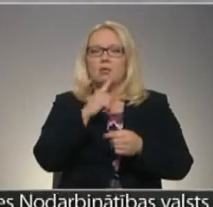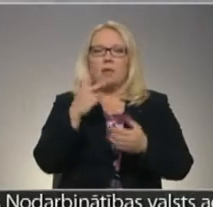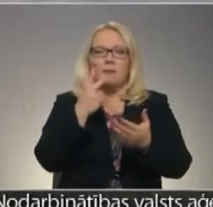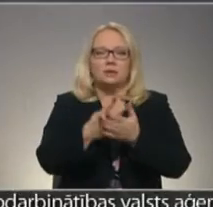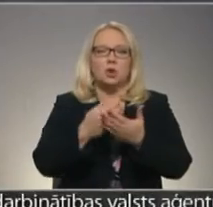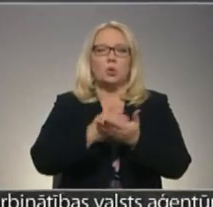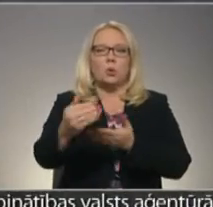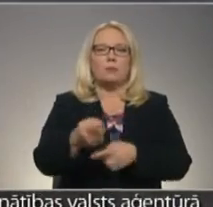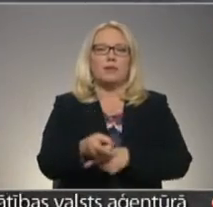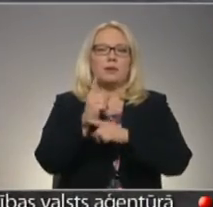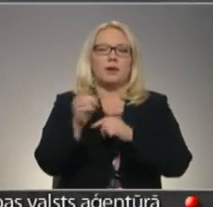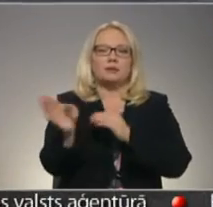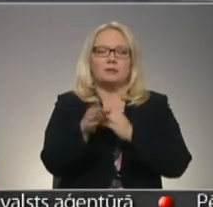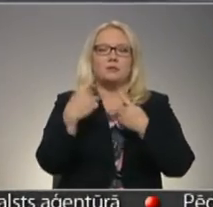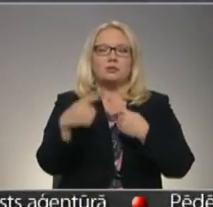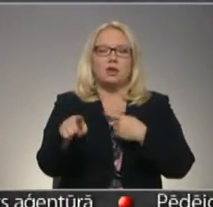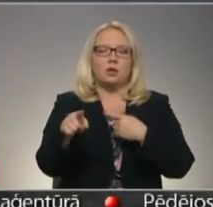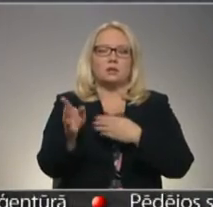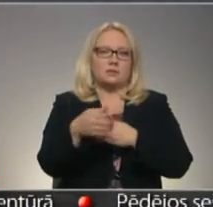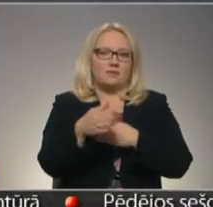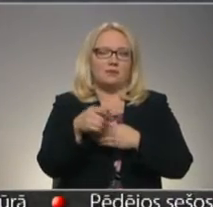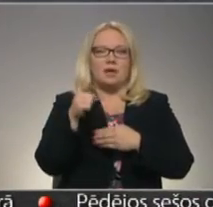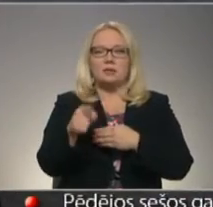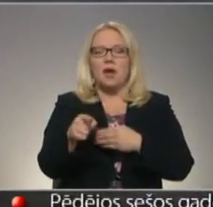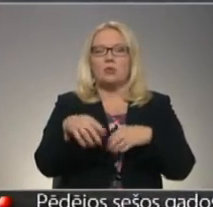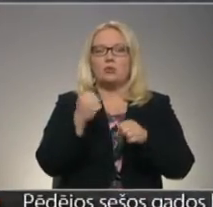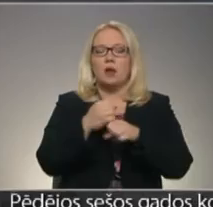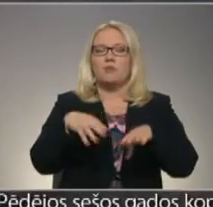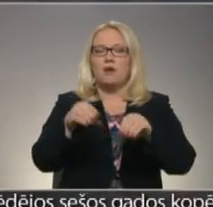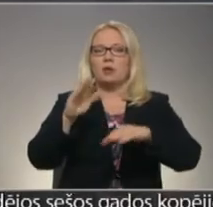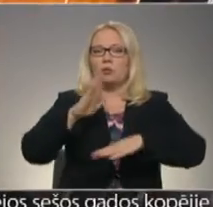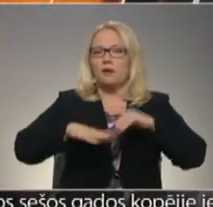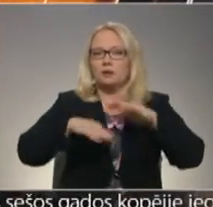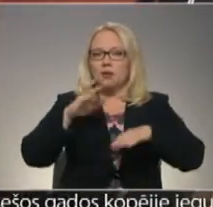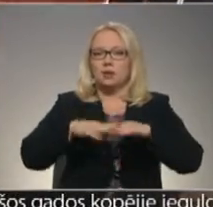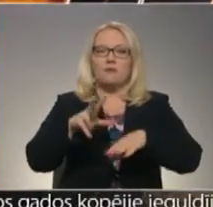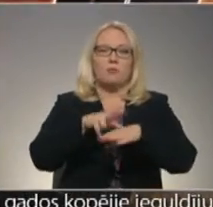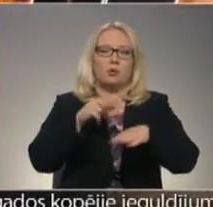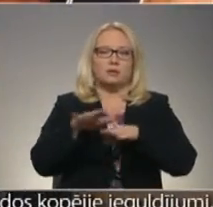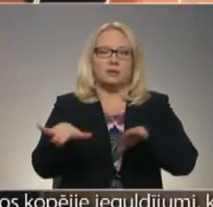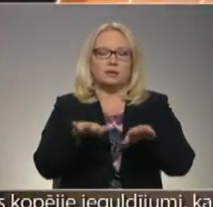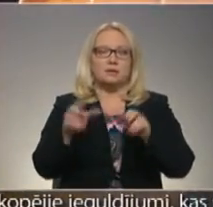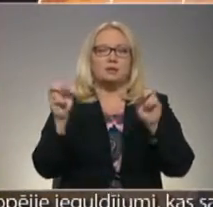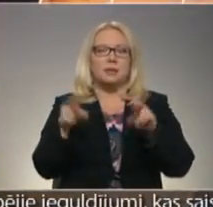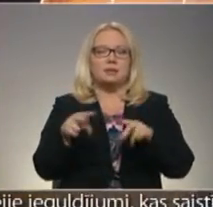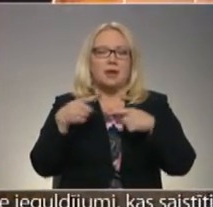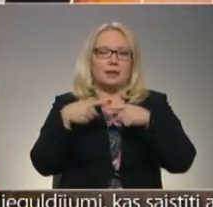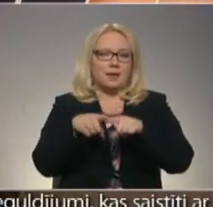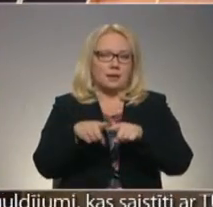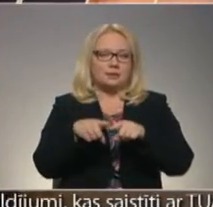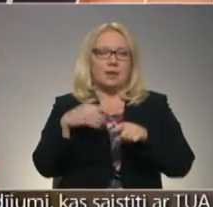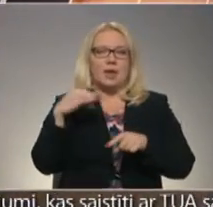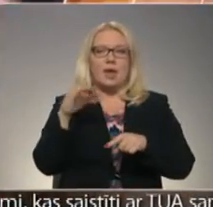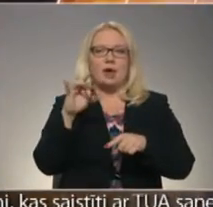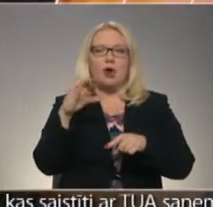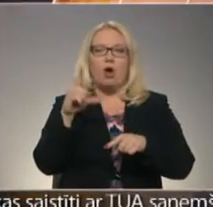ķerts zibs un citus ūdens iemītniekus. Lai šādu darbu veiktu pēc iespējas kvalitatīvāk, policijas rīcībā ir speciāli ierīts – eholots,